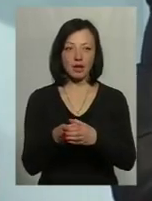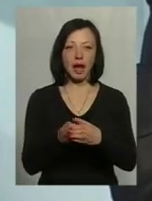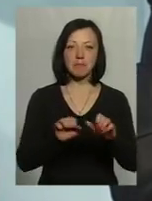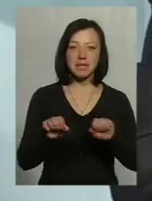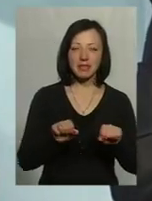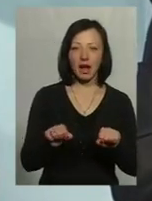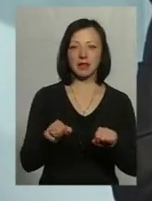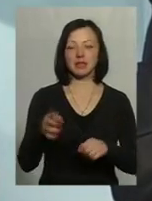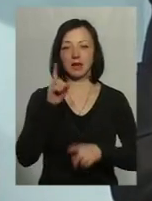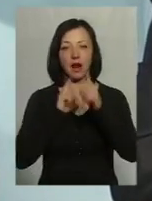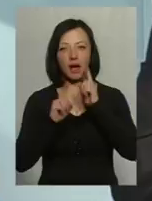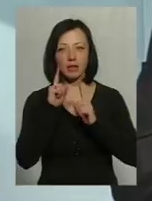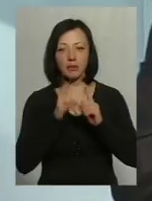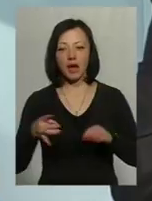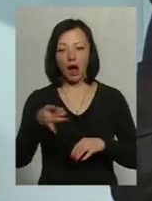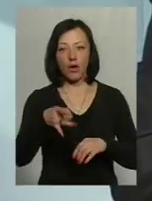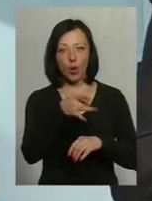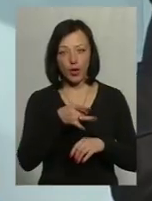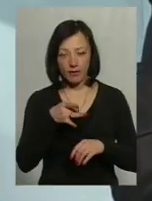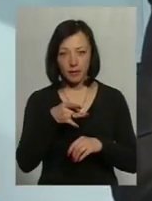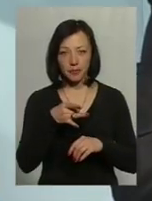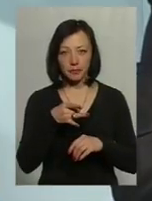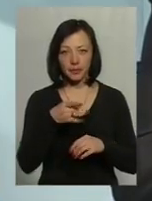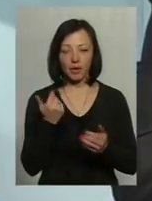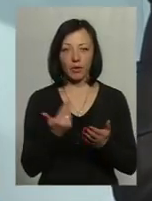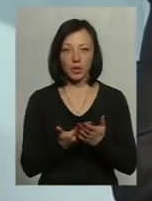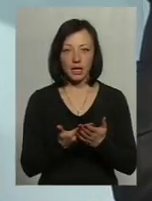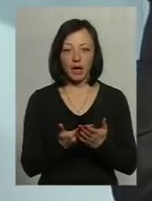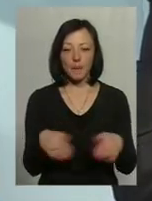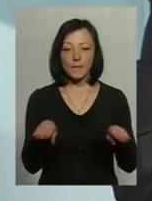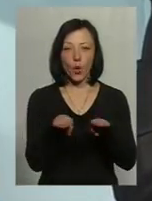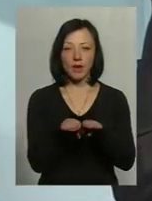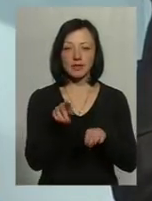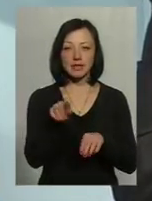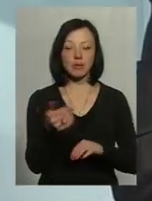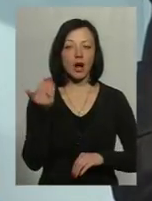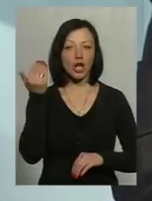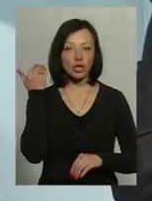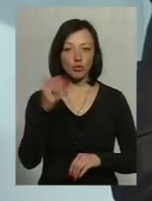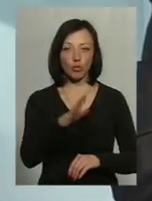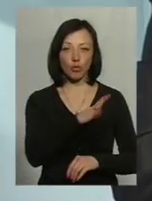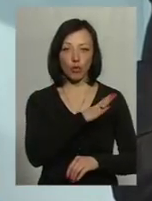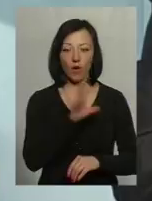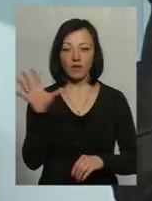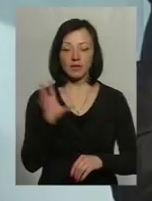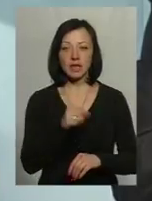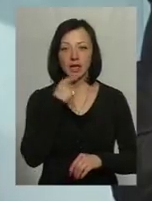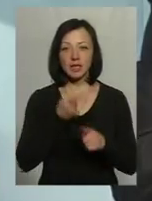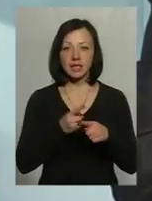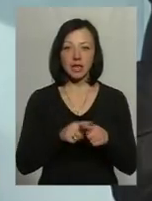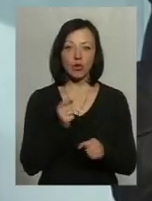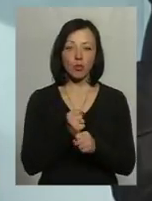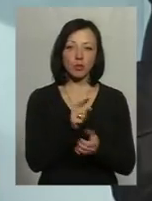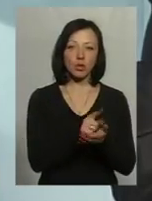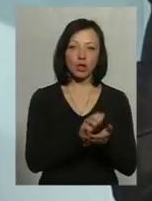адміністраціями, радами районів. От, порівнюємо з тим, як раніше було, що всі казали, що це робота